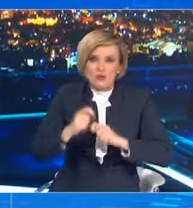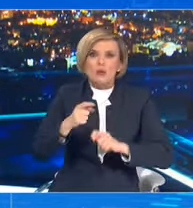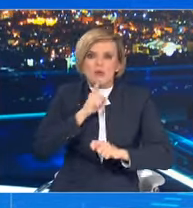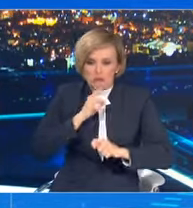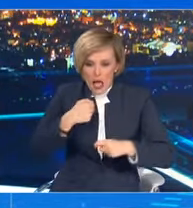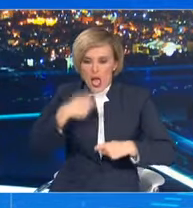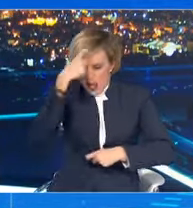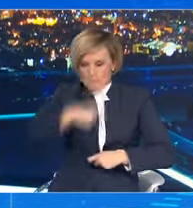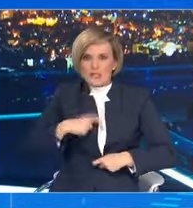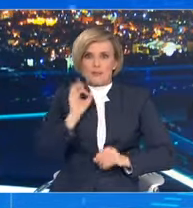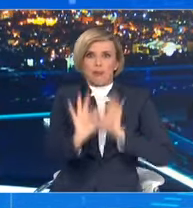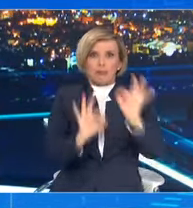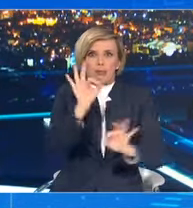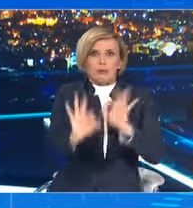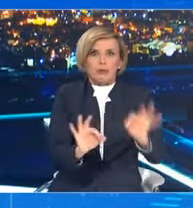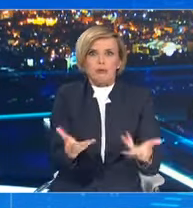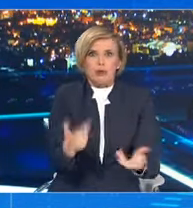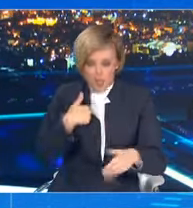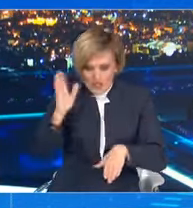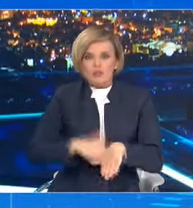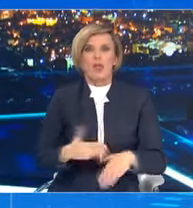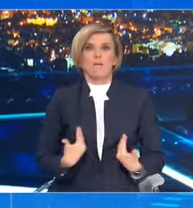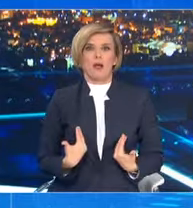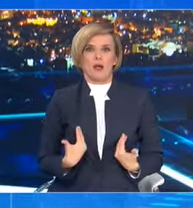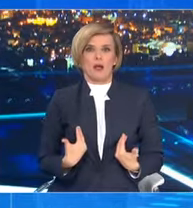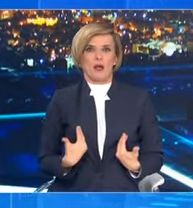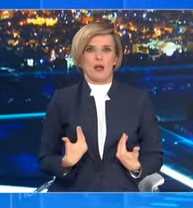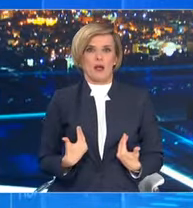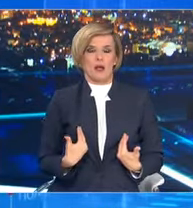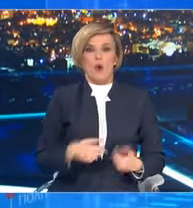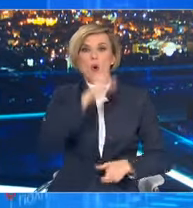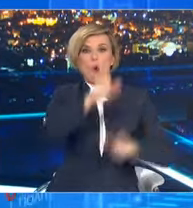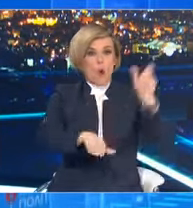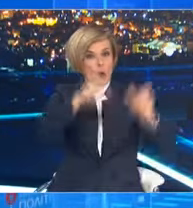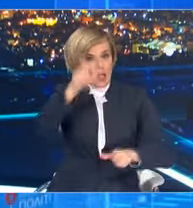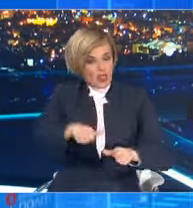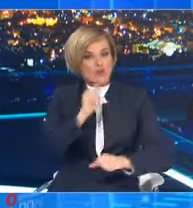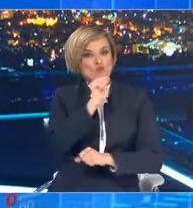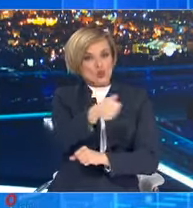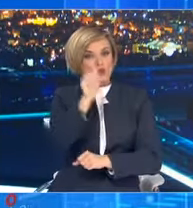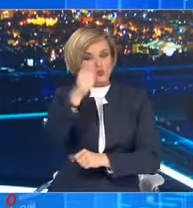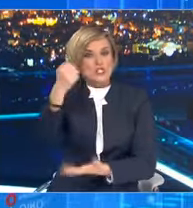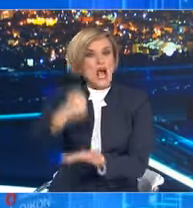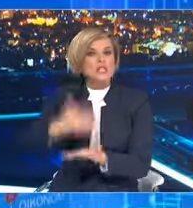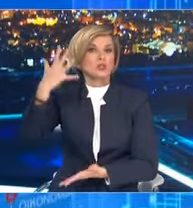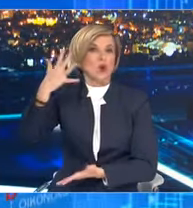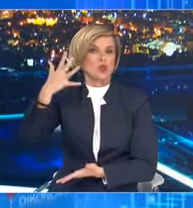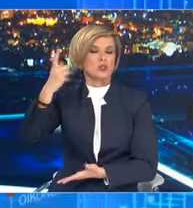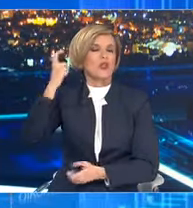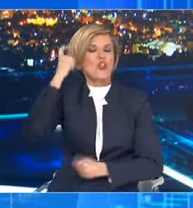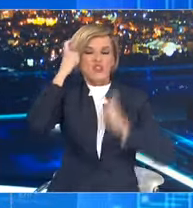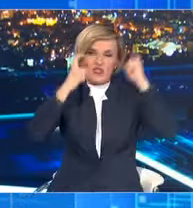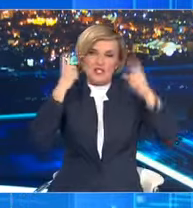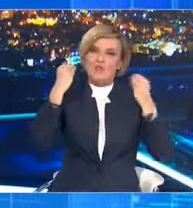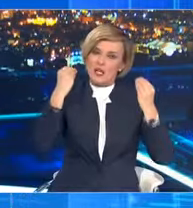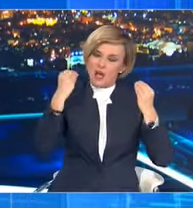αυτού του υιού νομίζω ότι ο καθένας θα αξιλογεί στα δεδομένα και θα πάρει τις αποφάσεις που πρέπει